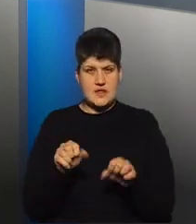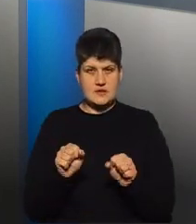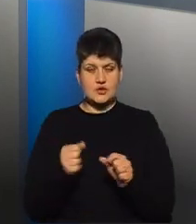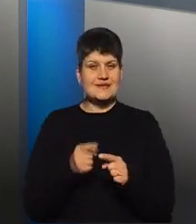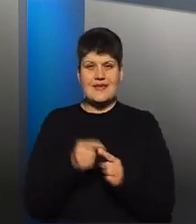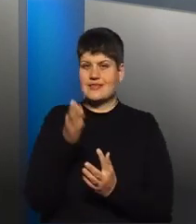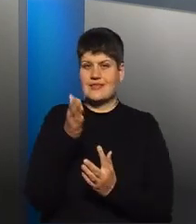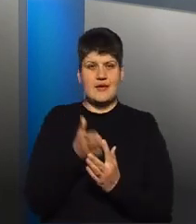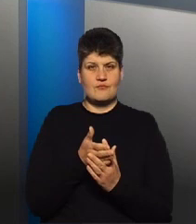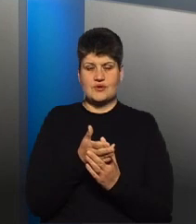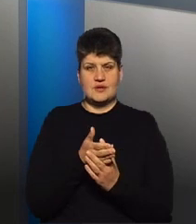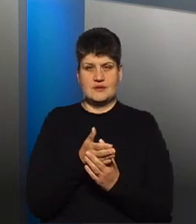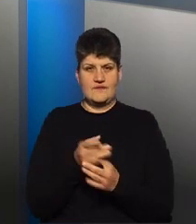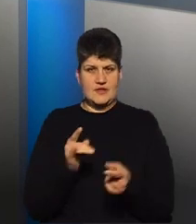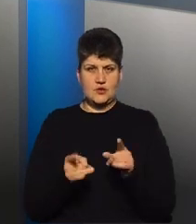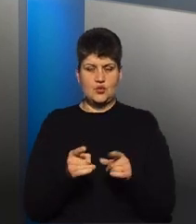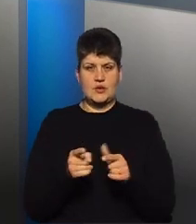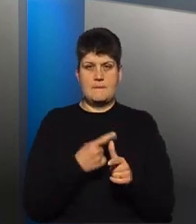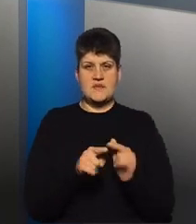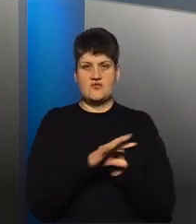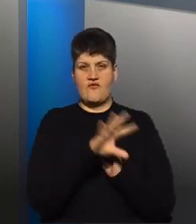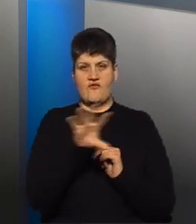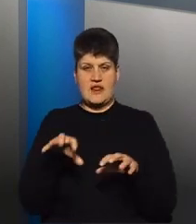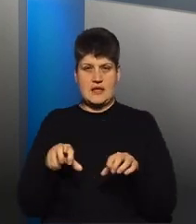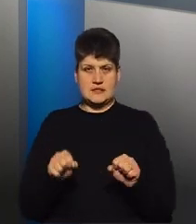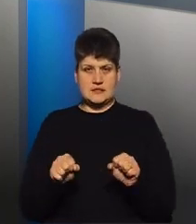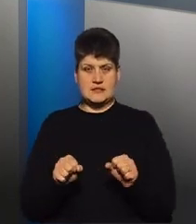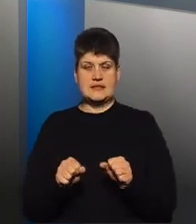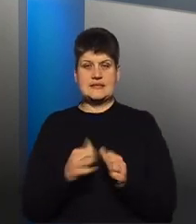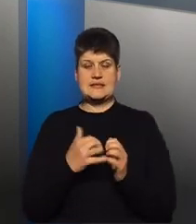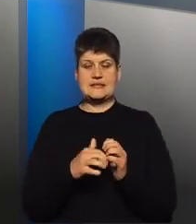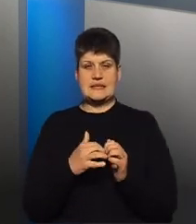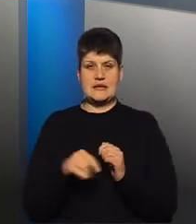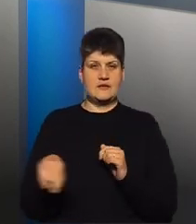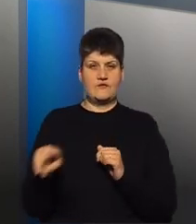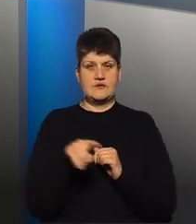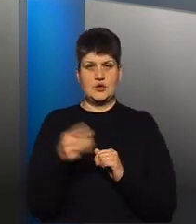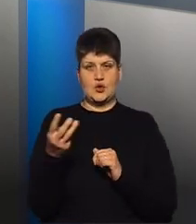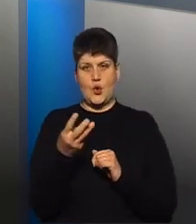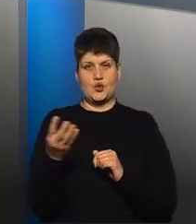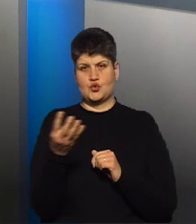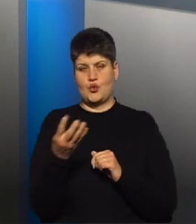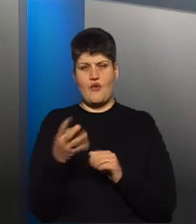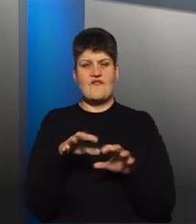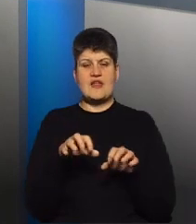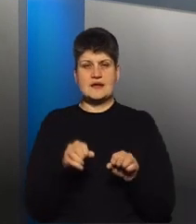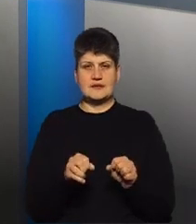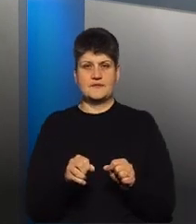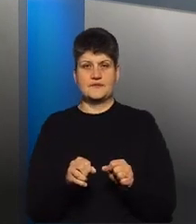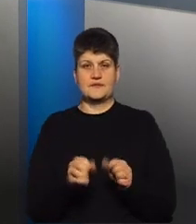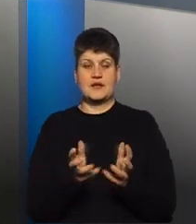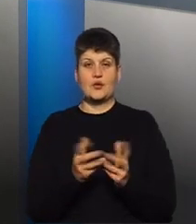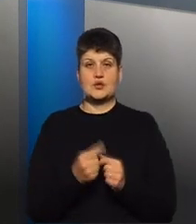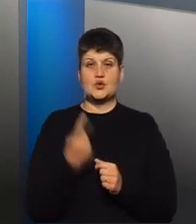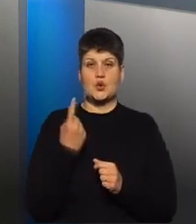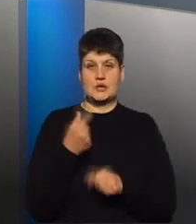натурі між власниками, визначається серед усіх трьох-чотирьох чи скільки є власників, визначається один уповноважений